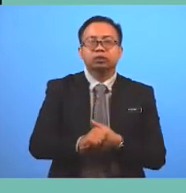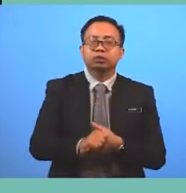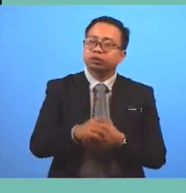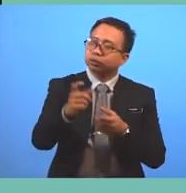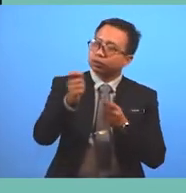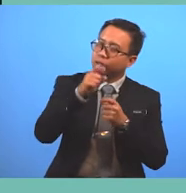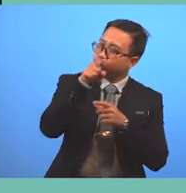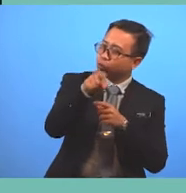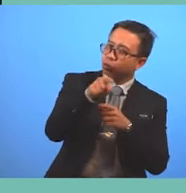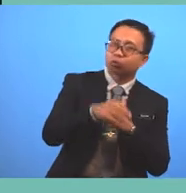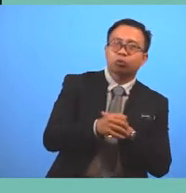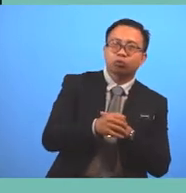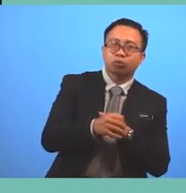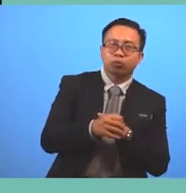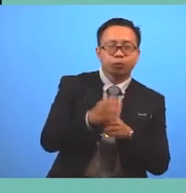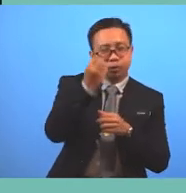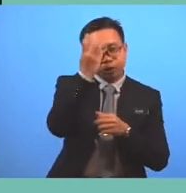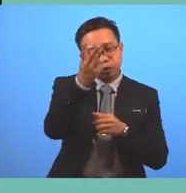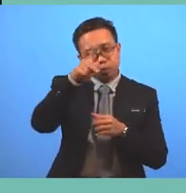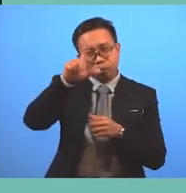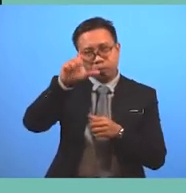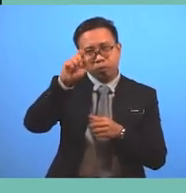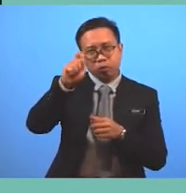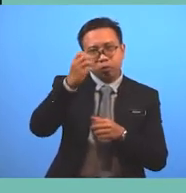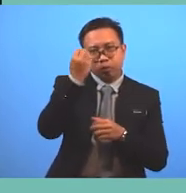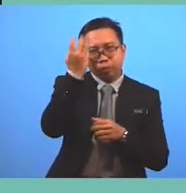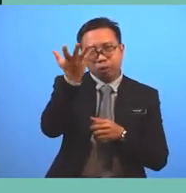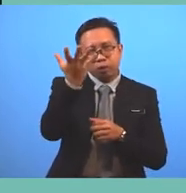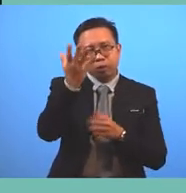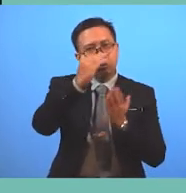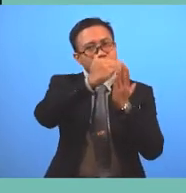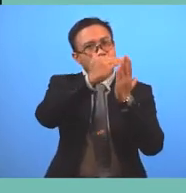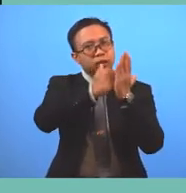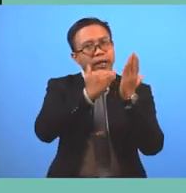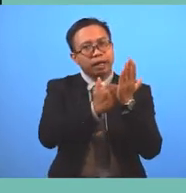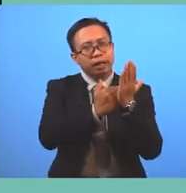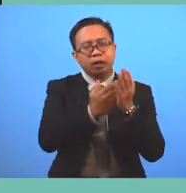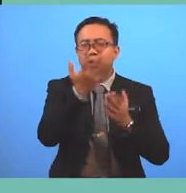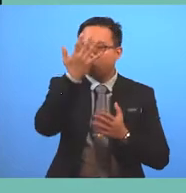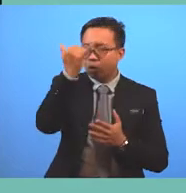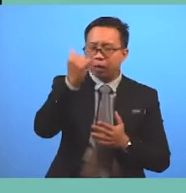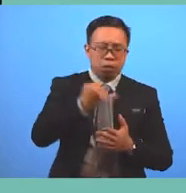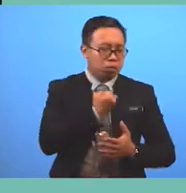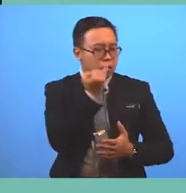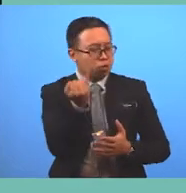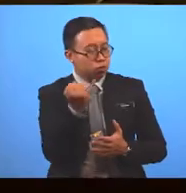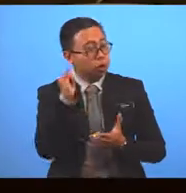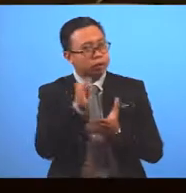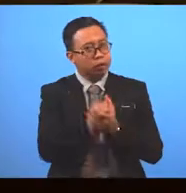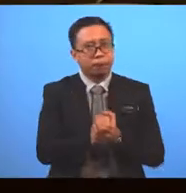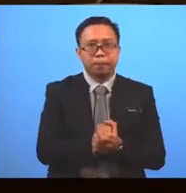Mentioning the plot Futures that stand out And why you enjoyed it Or not